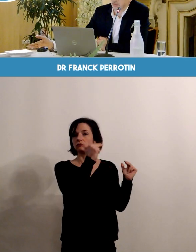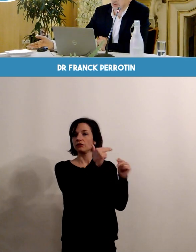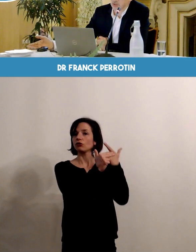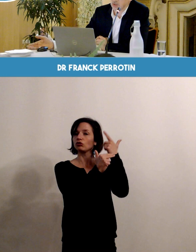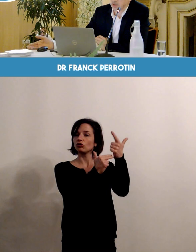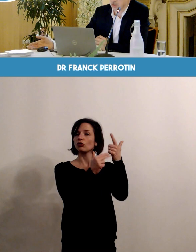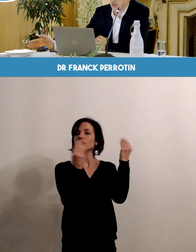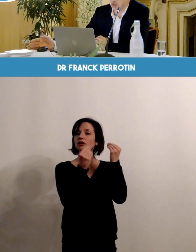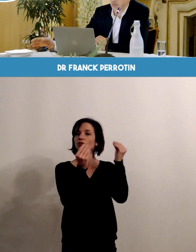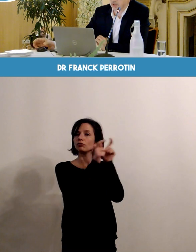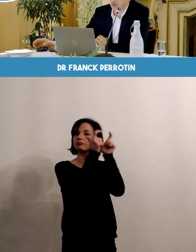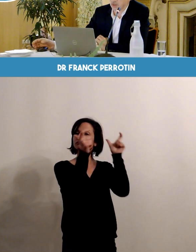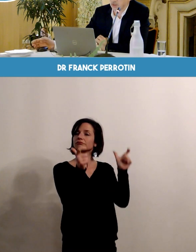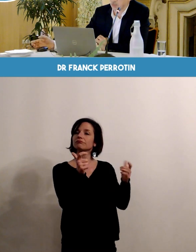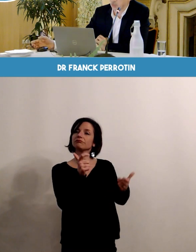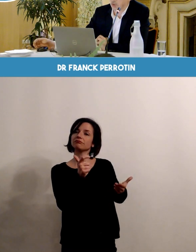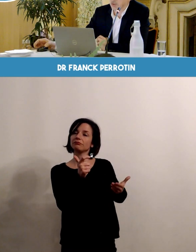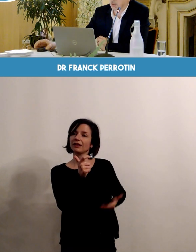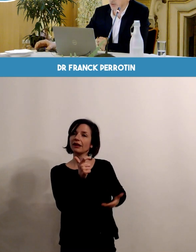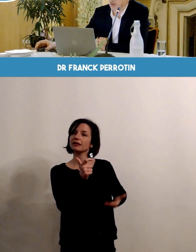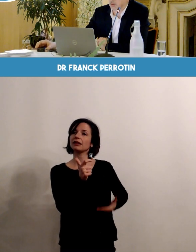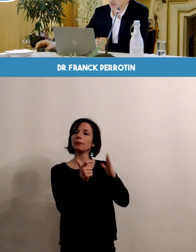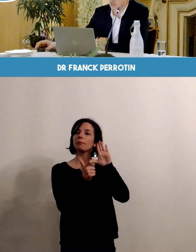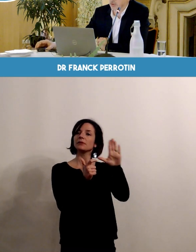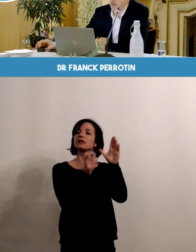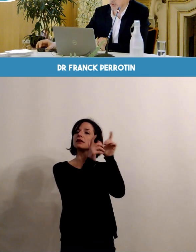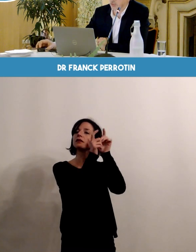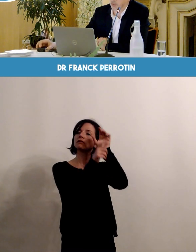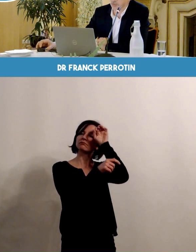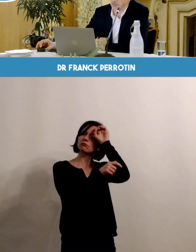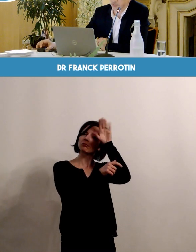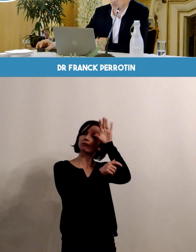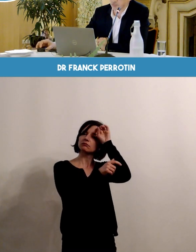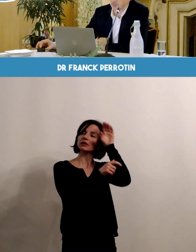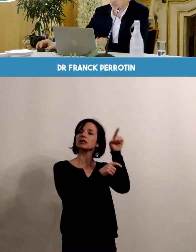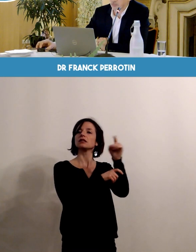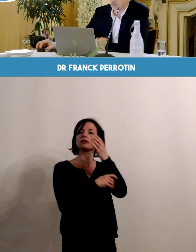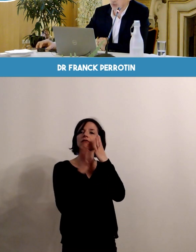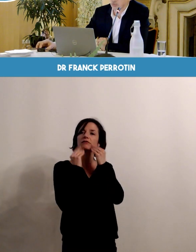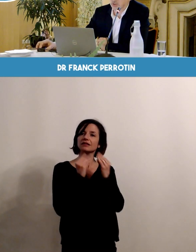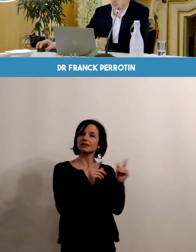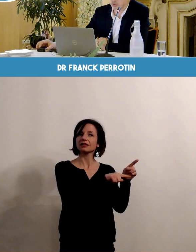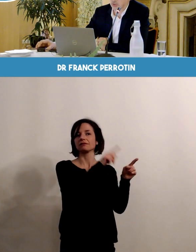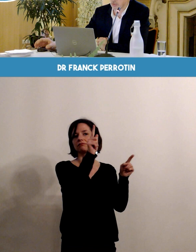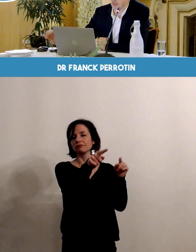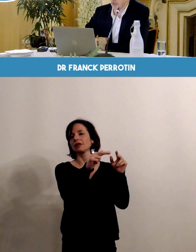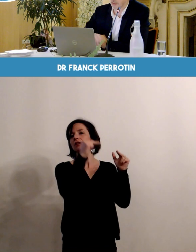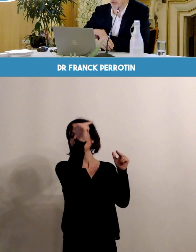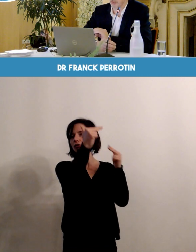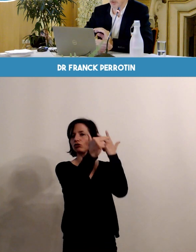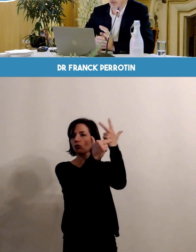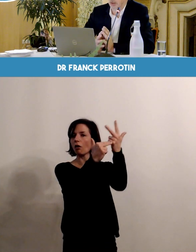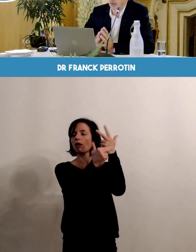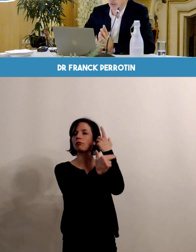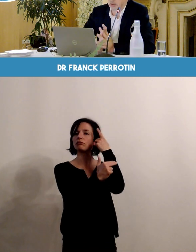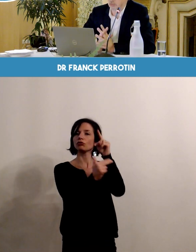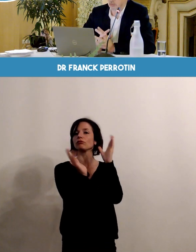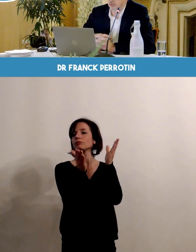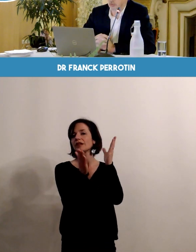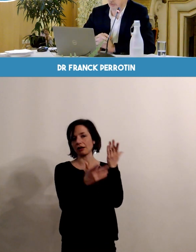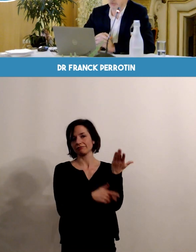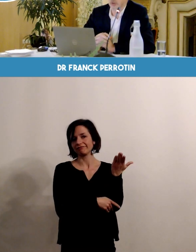maternité du Pôle santé Léonard de Vinci et la maternité de type 3, c'est la maternité du CHU. Donc, ces points sont